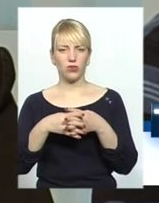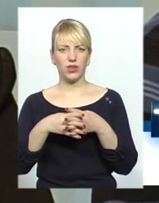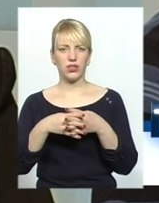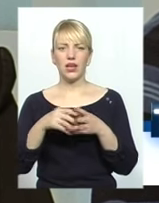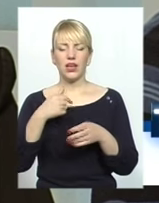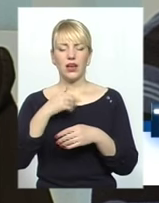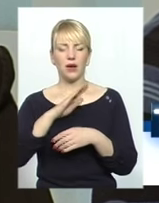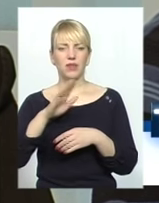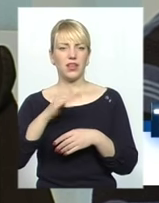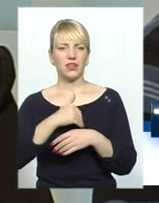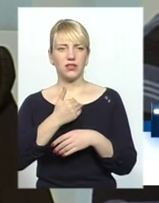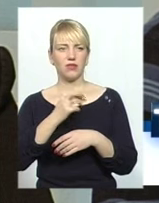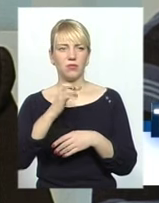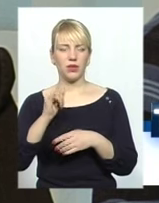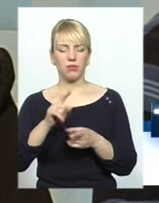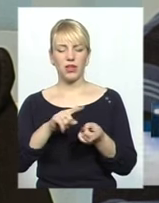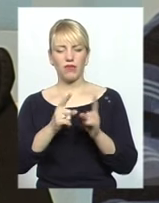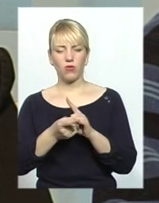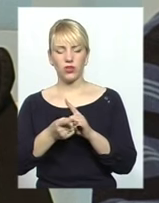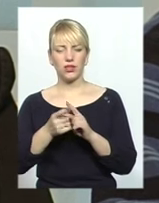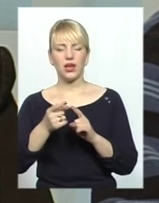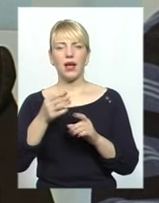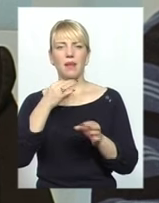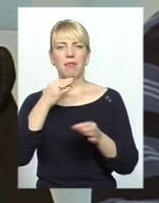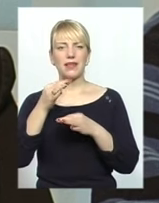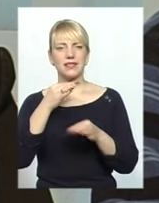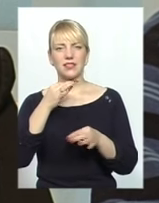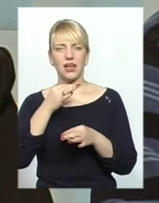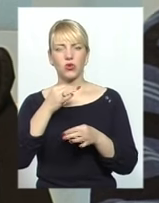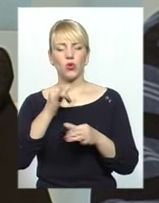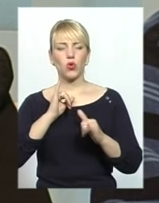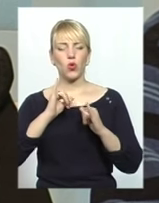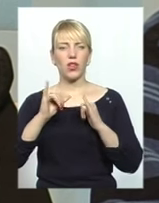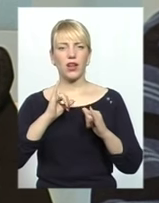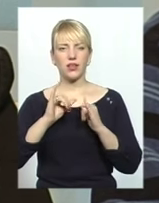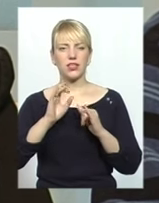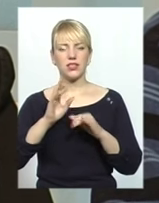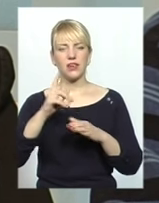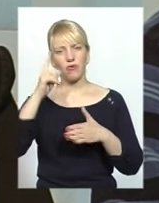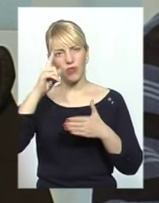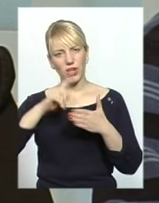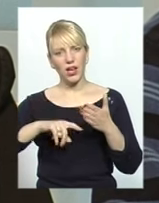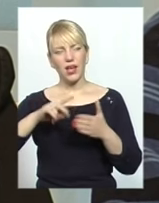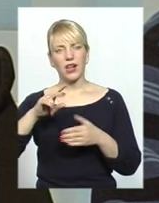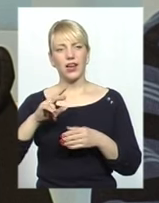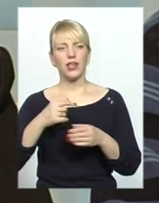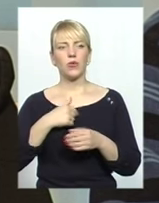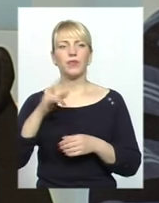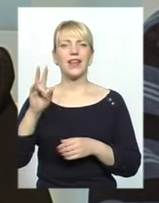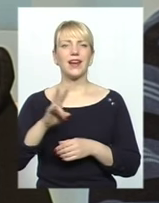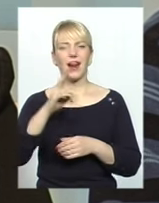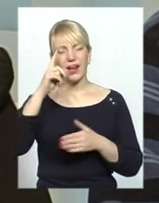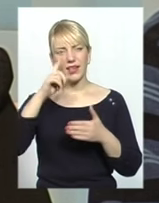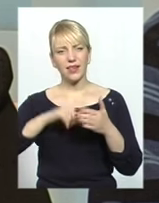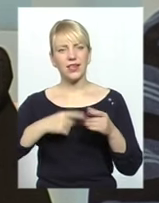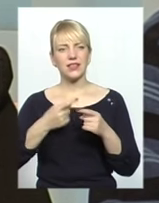хотів переводити бісєду толерантності тільки в площину релігійної. Тому що сьогодні релігія –